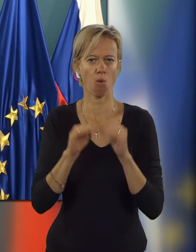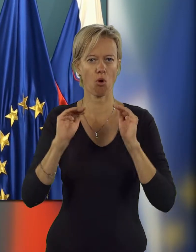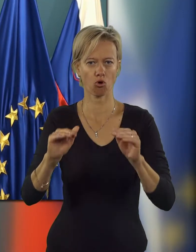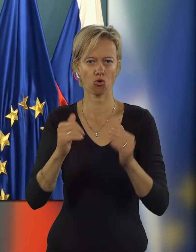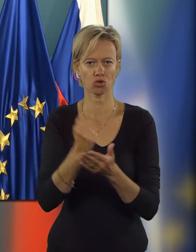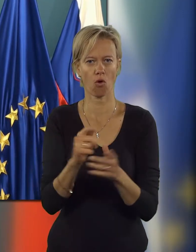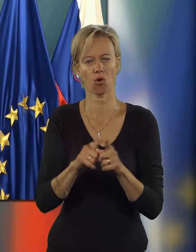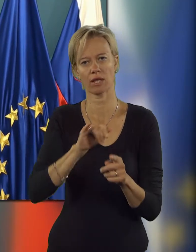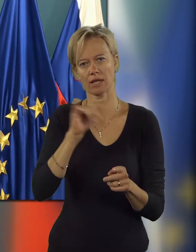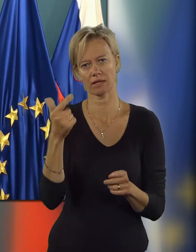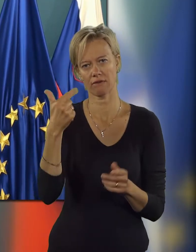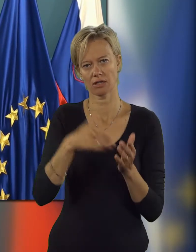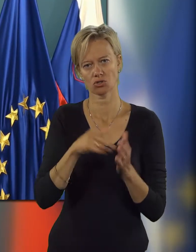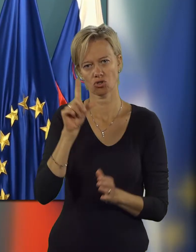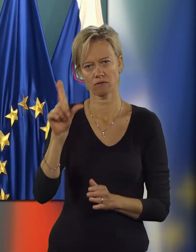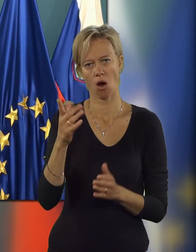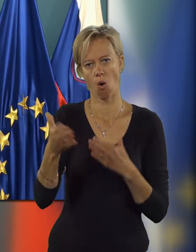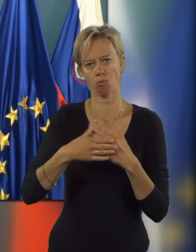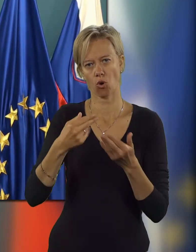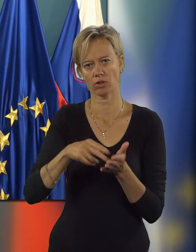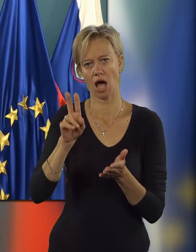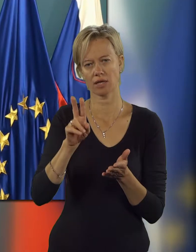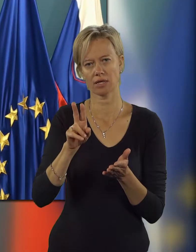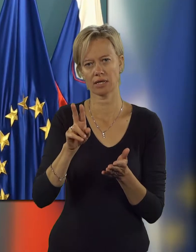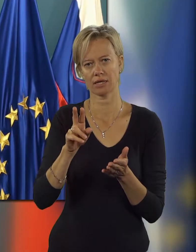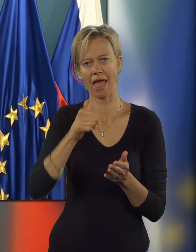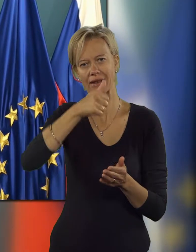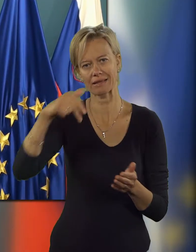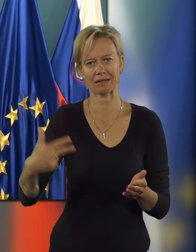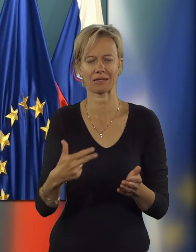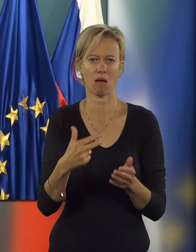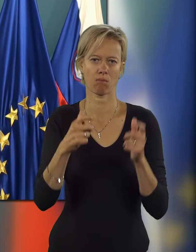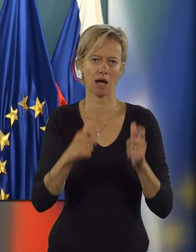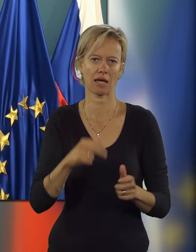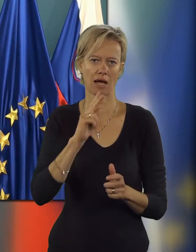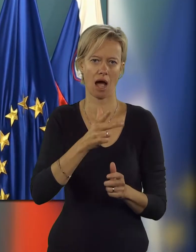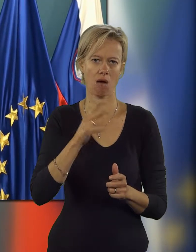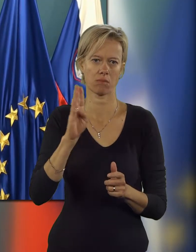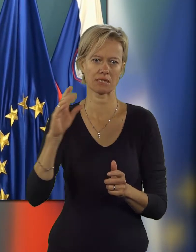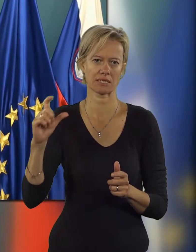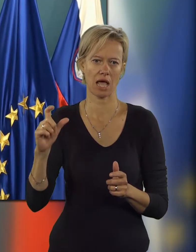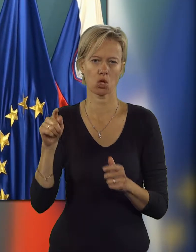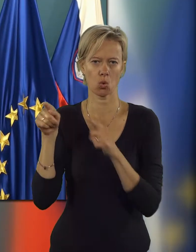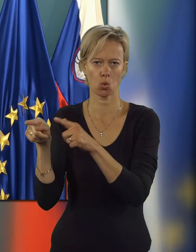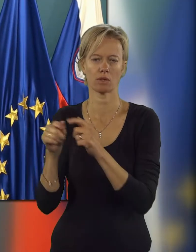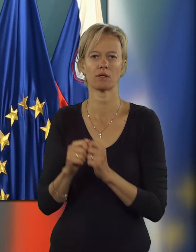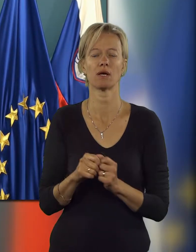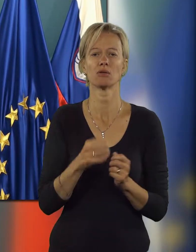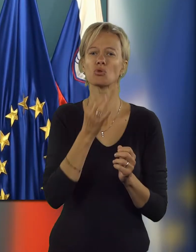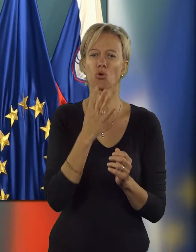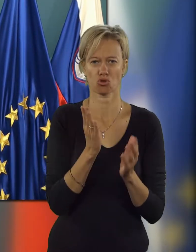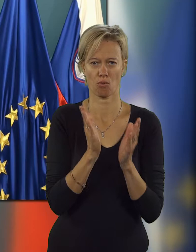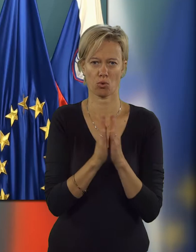področstvo, kot ga je dala leta 2002 o prodaji tretjine banke KBC-ju. Konkretno, če mi lahko